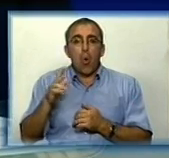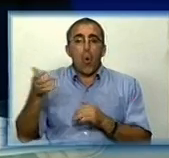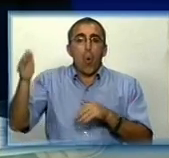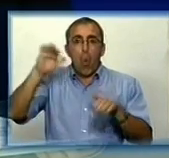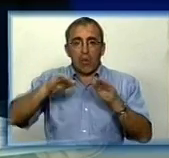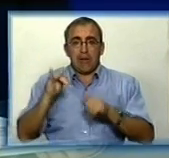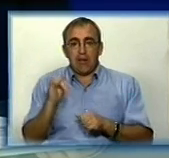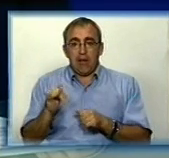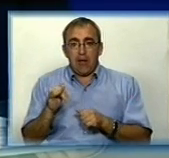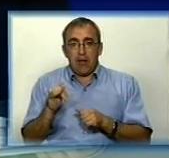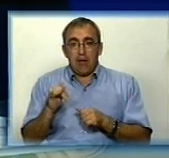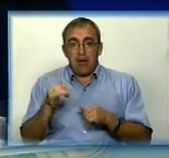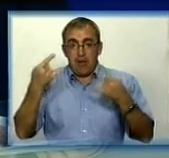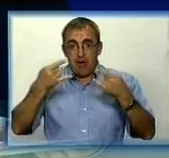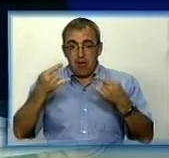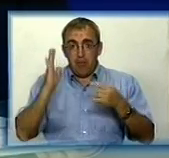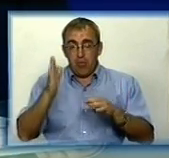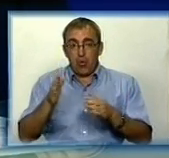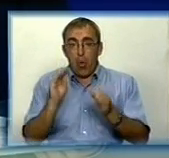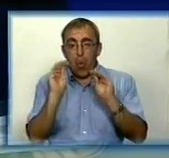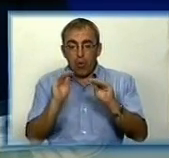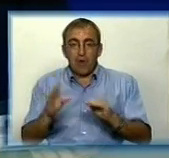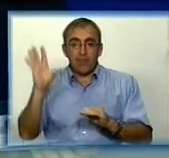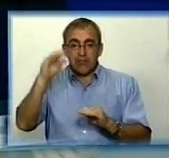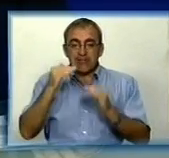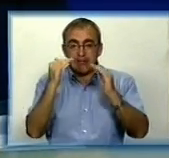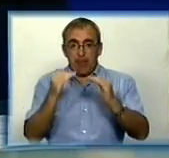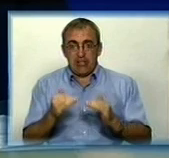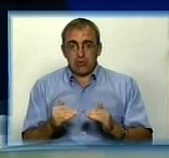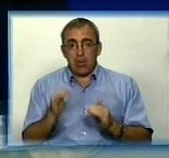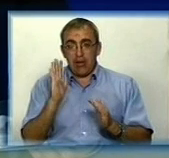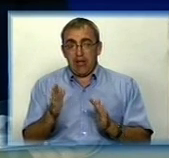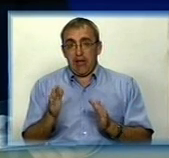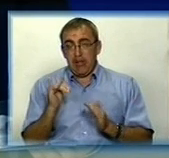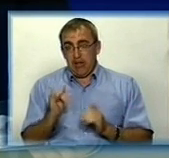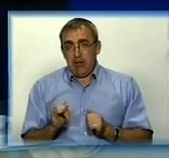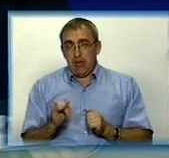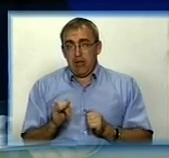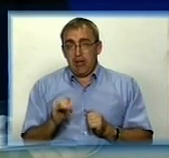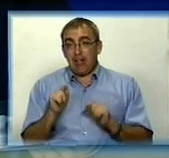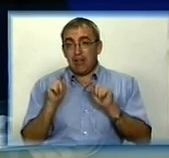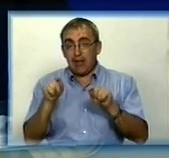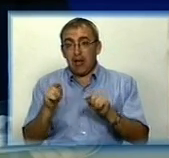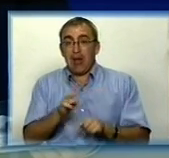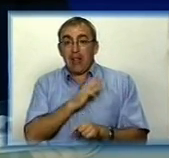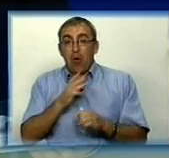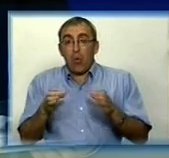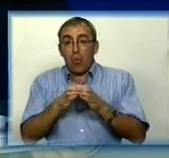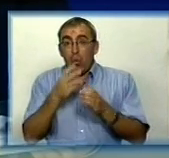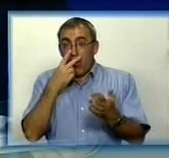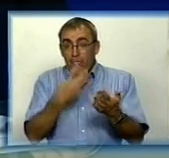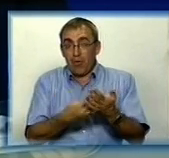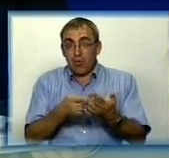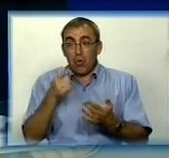в ближайші часу на СМИ опублікован весь цей список. І я думаю, що ті іниціативні групи, які увидіють,